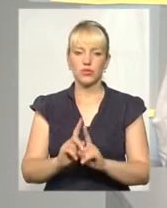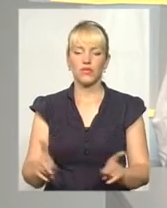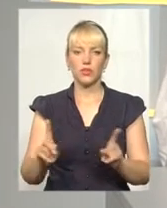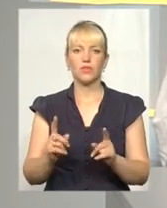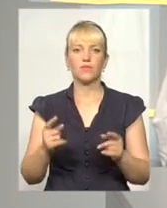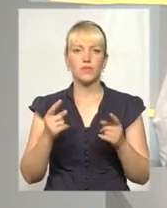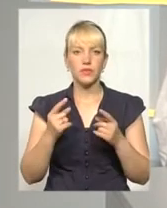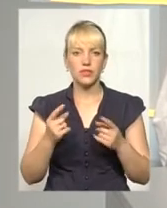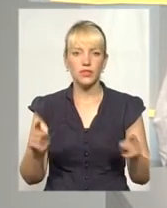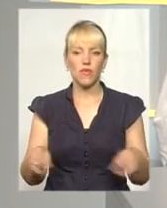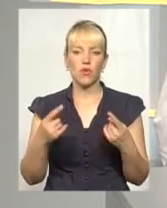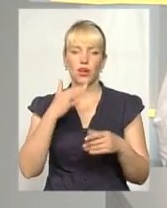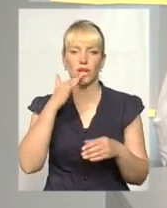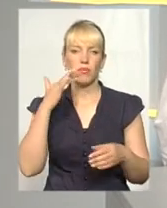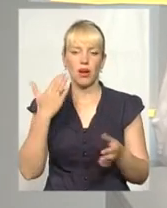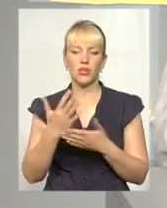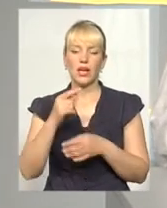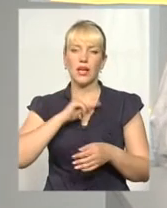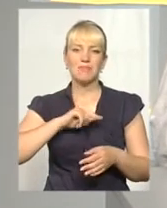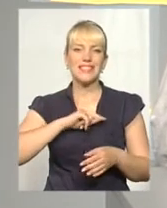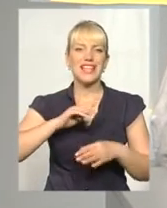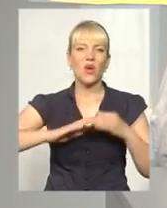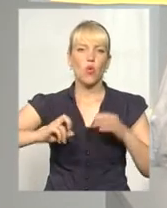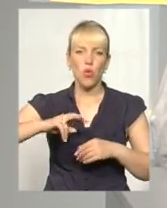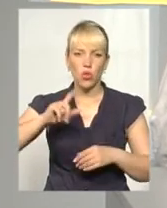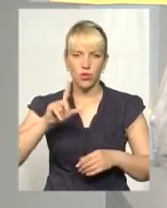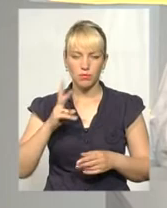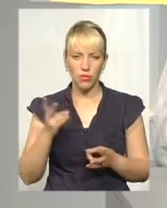бути і психологи, і люди, які, відповідно, можуть працювати.